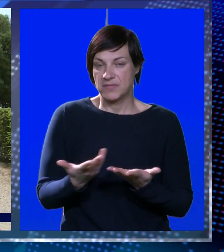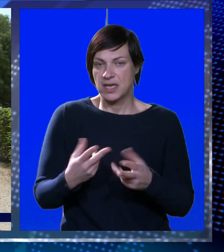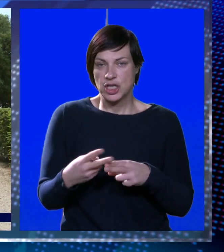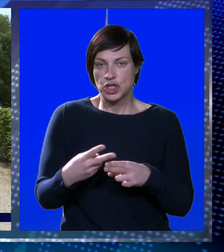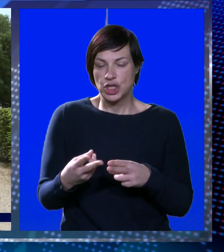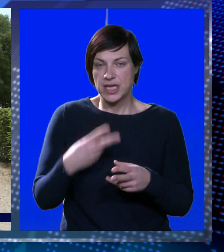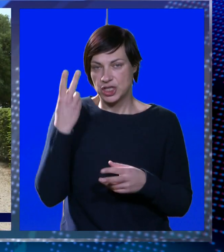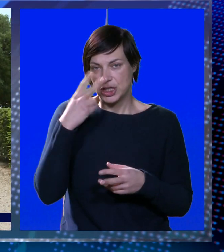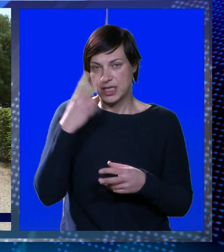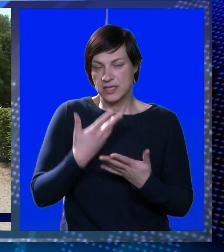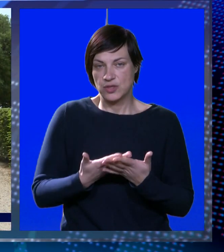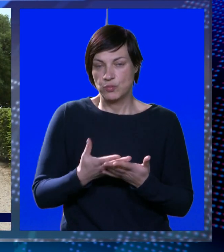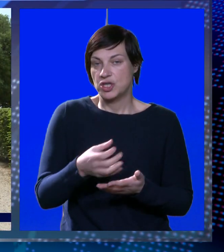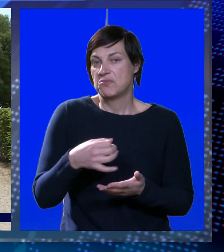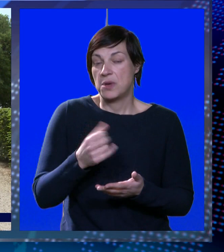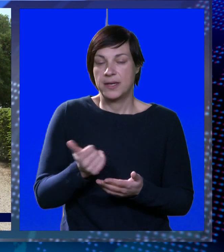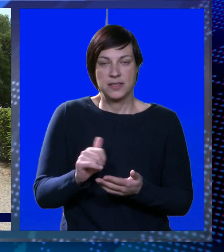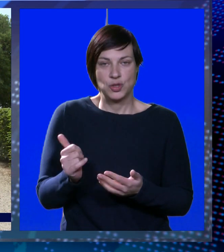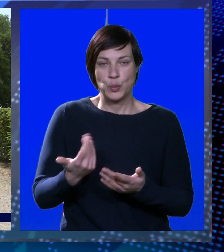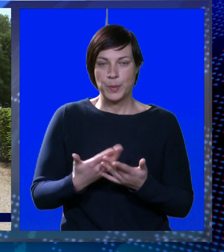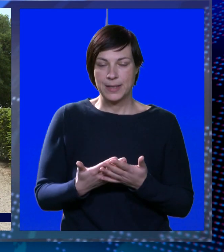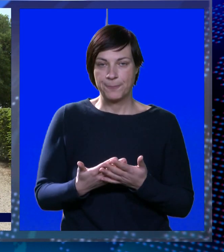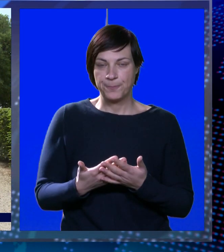Neki nešto riješe, razumiješ? Ovo parku je super.